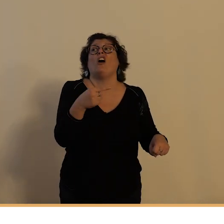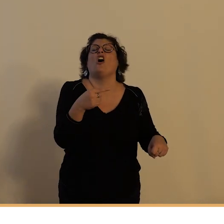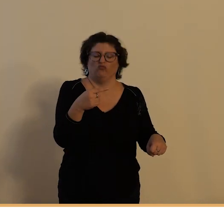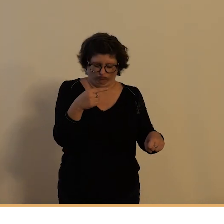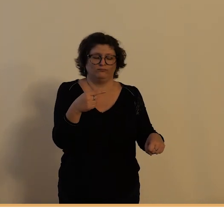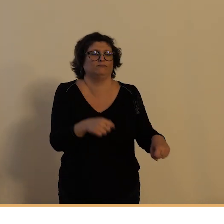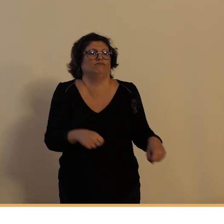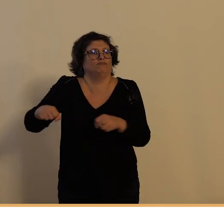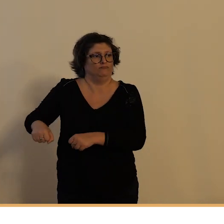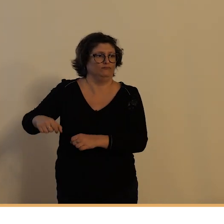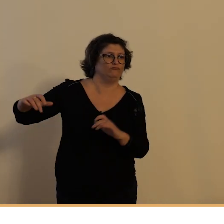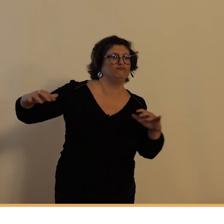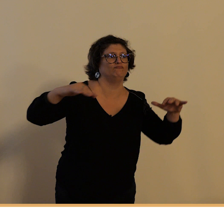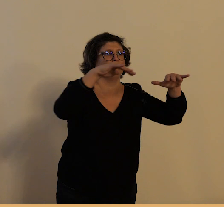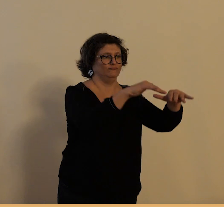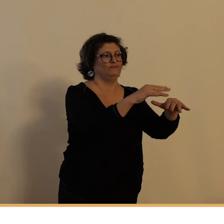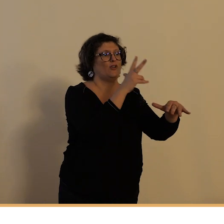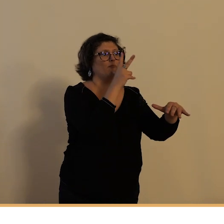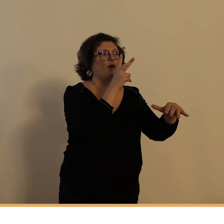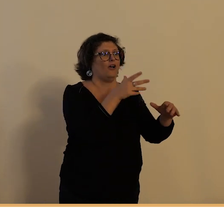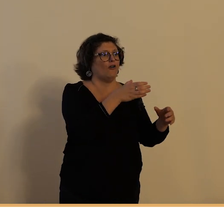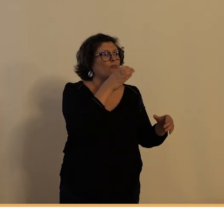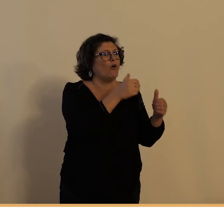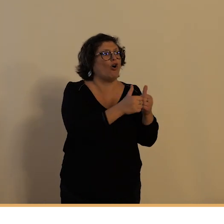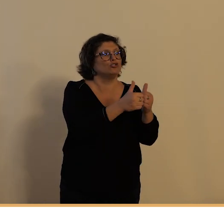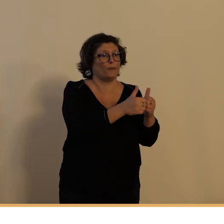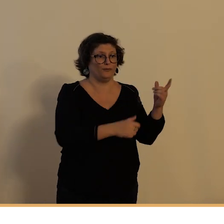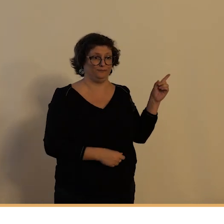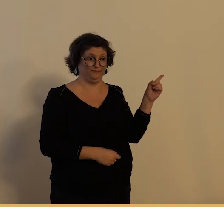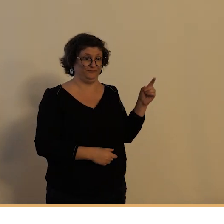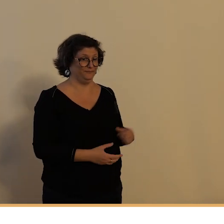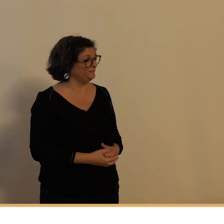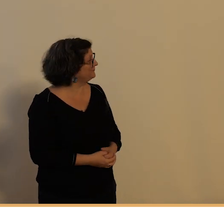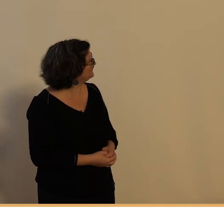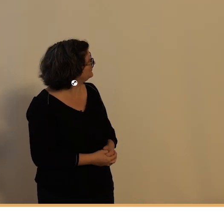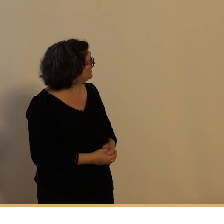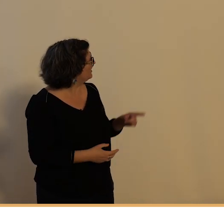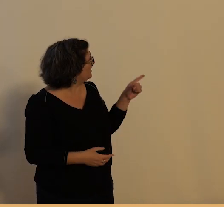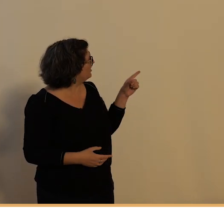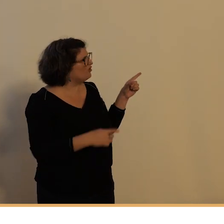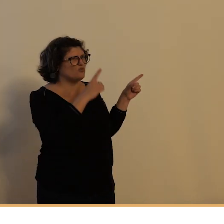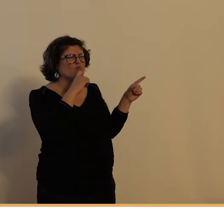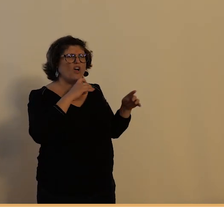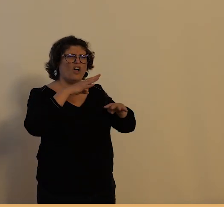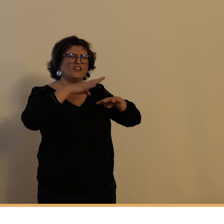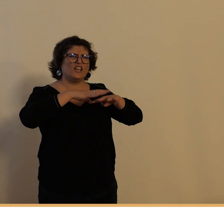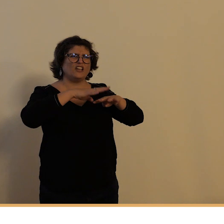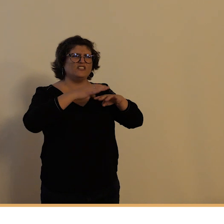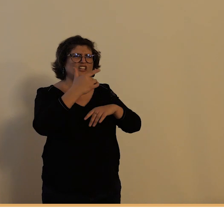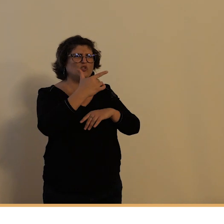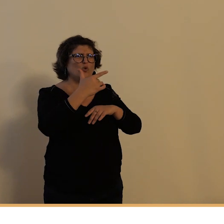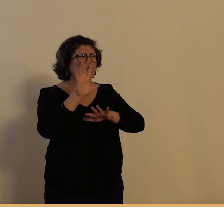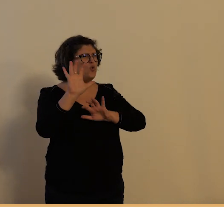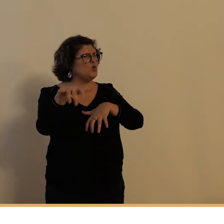c'est au pont juste au Delion le pont qui débute